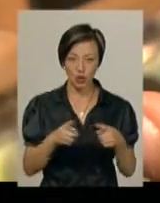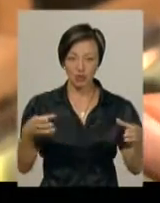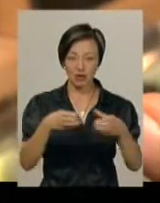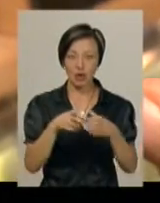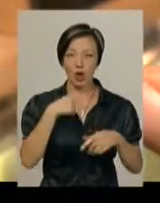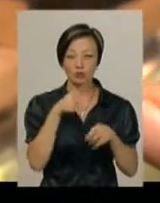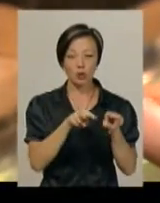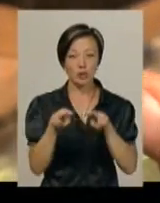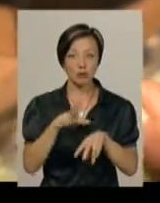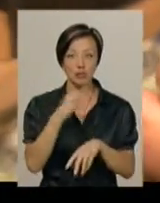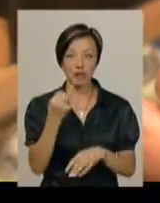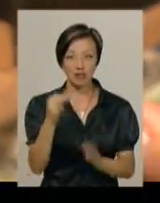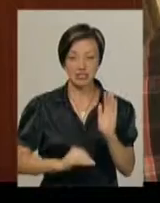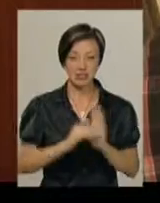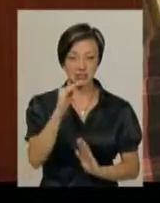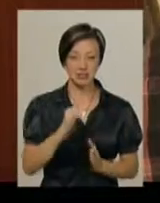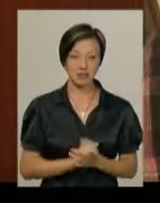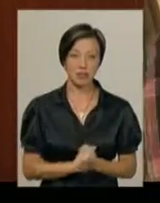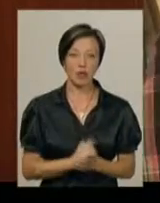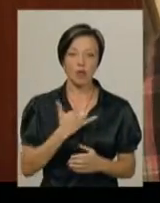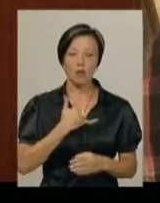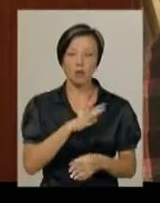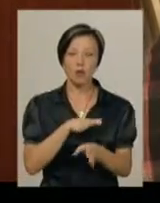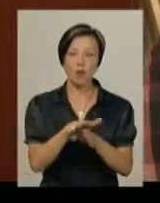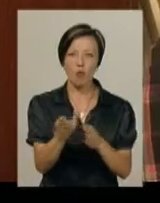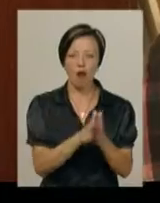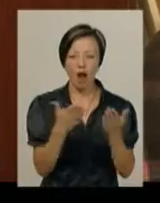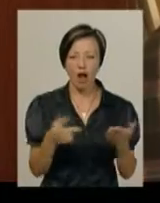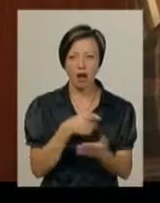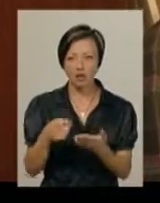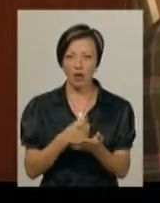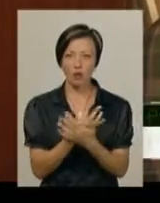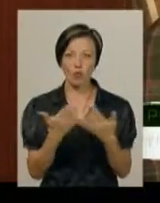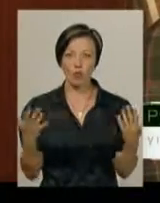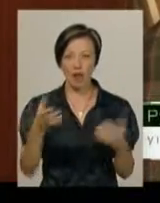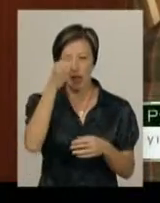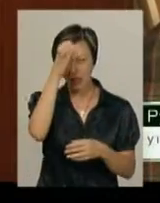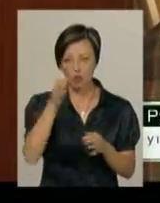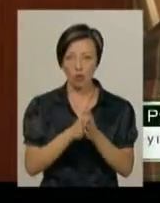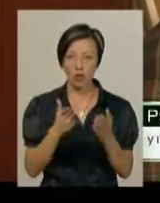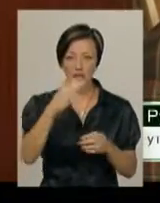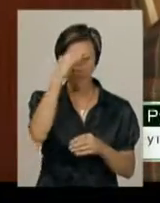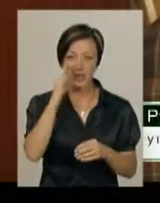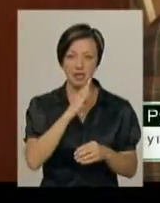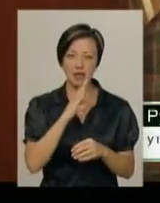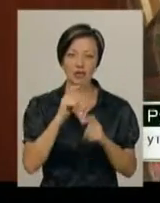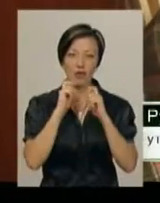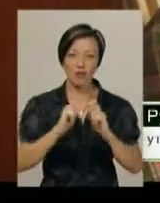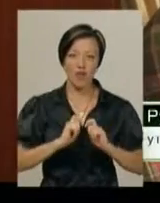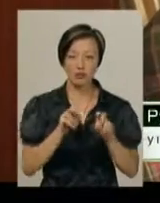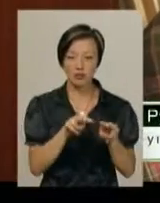тваринами йому було цікаво з дитинства. В мене була купа каталогів, купа різноманітних енциклопедій, які батьки даривали. І